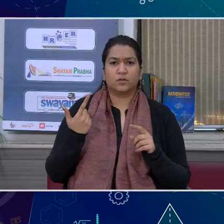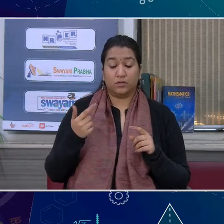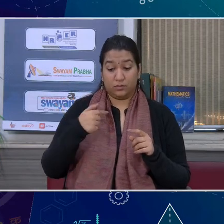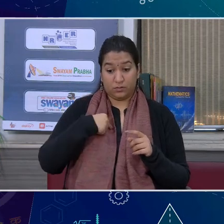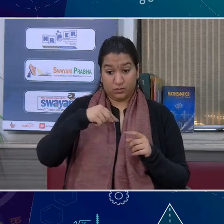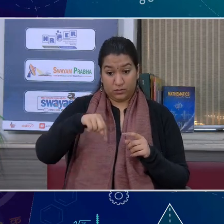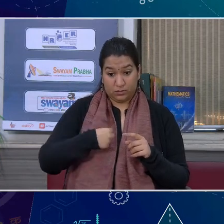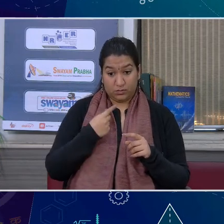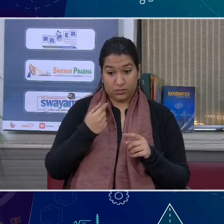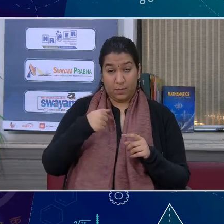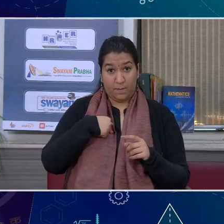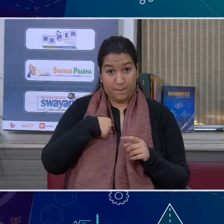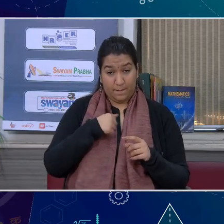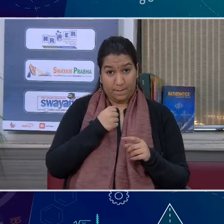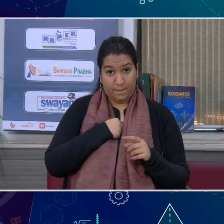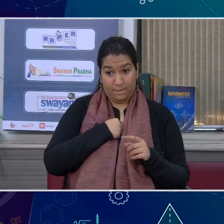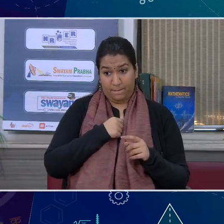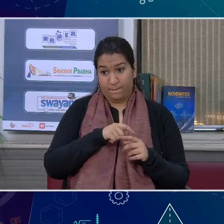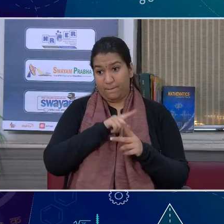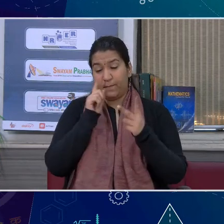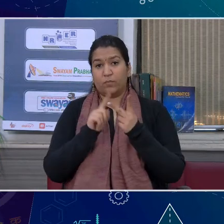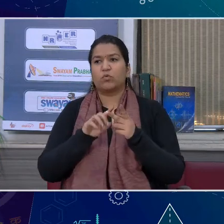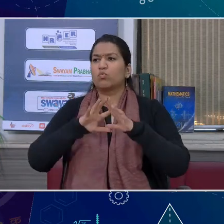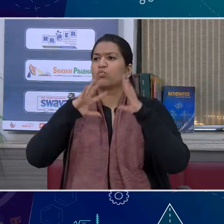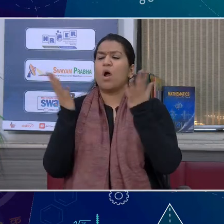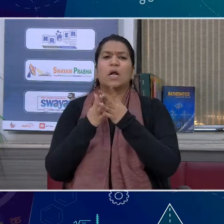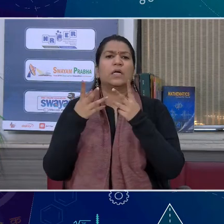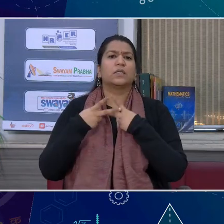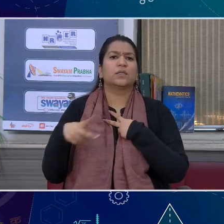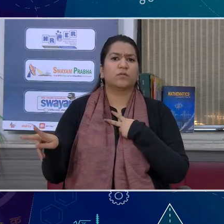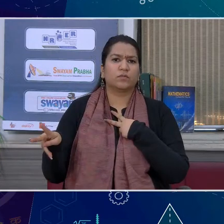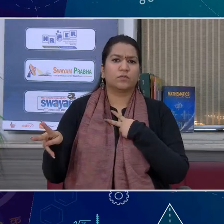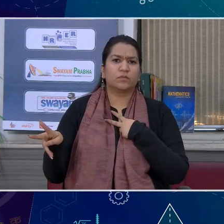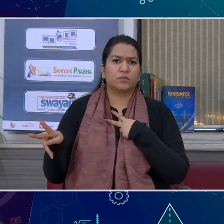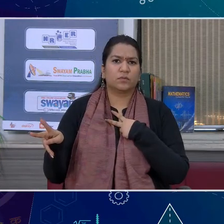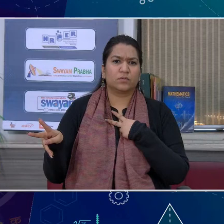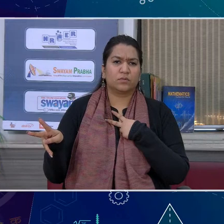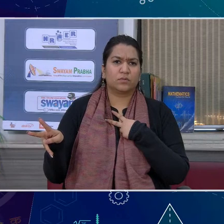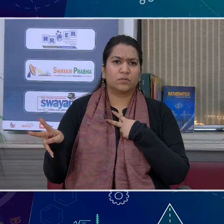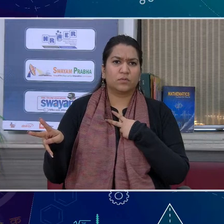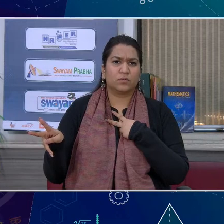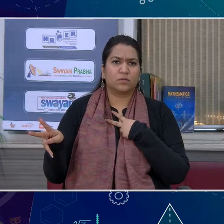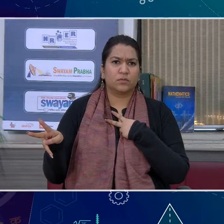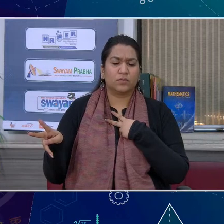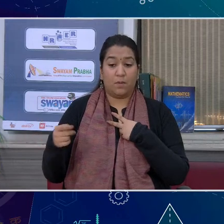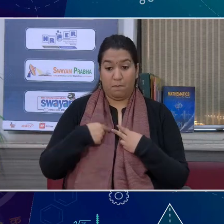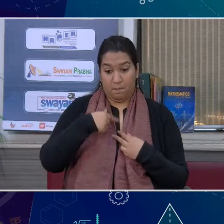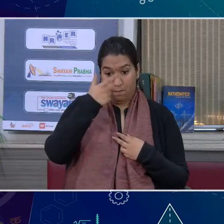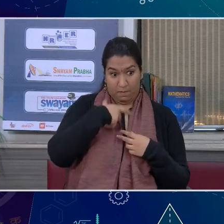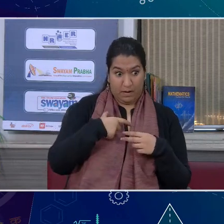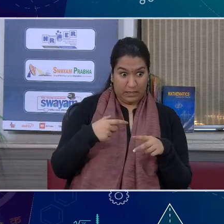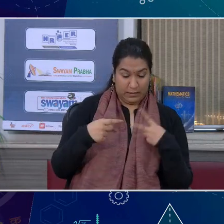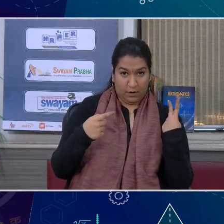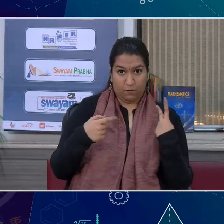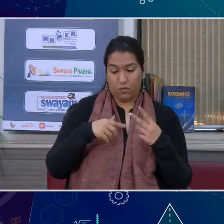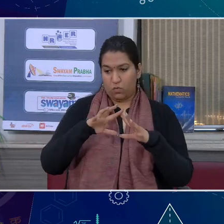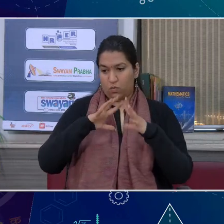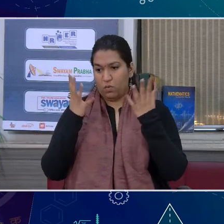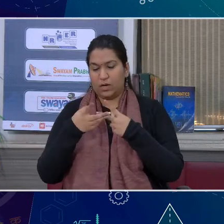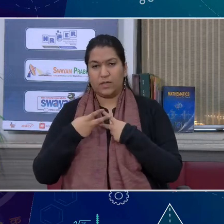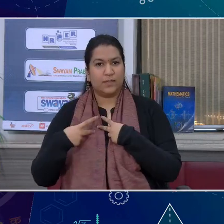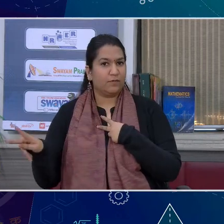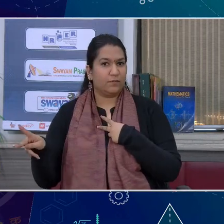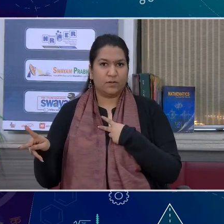हैं मैं और और जग और अभी के शब्दों का भी खेल देखिए मैं और और जग और